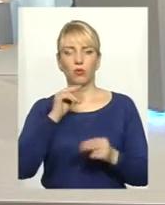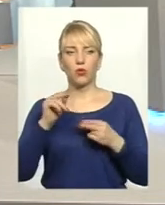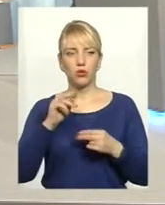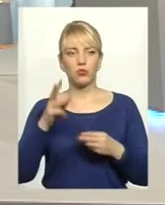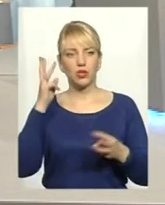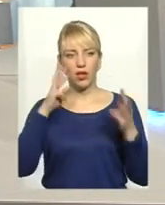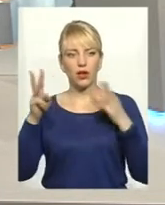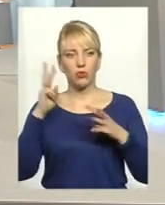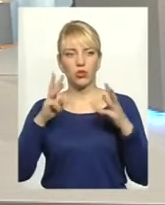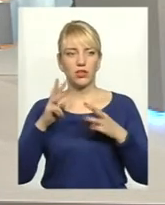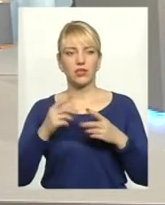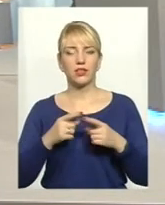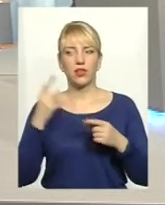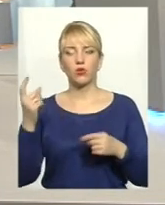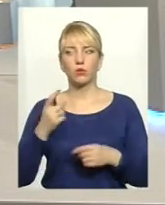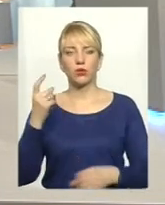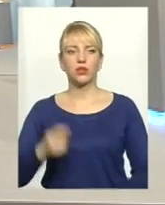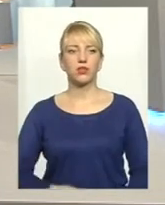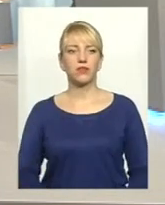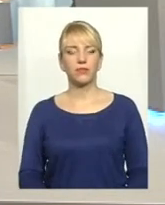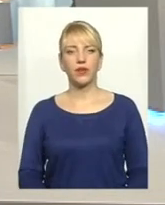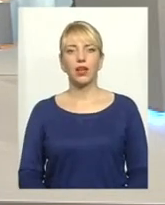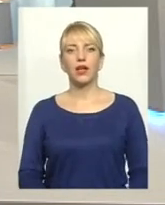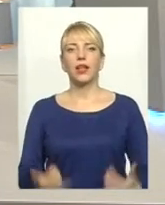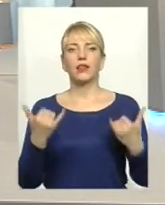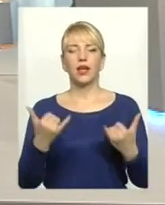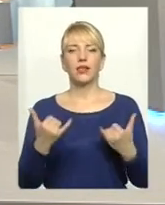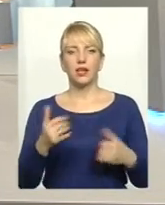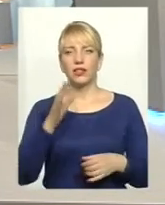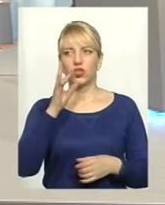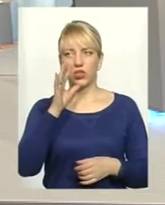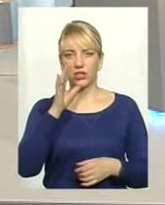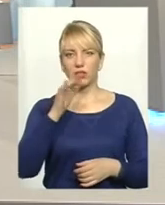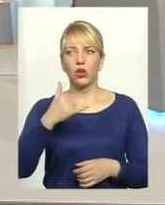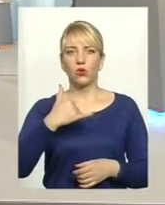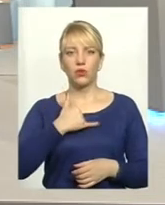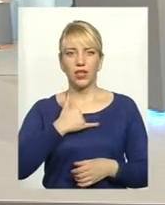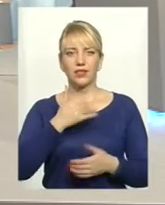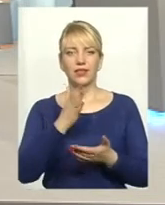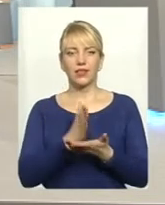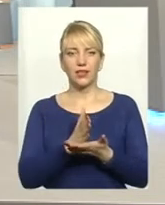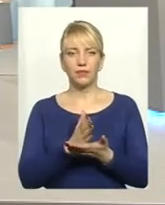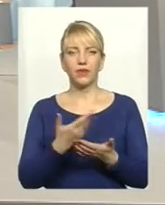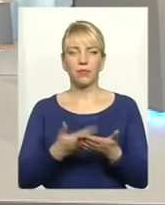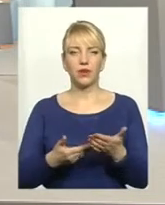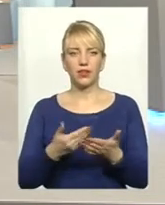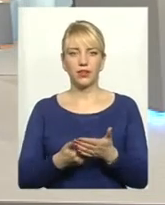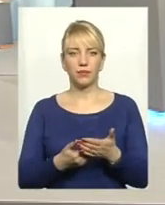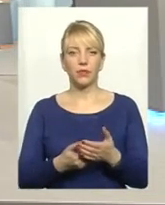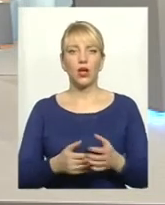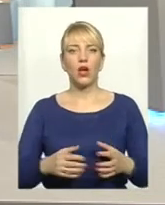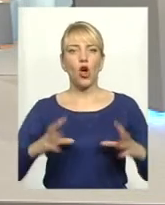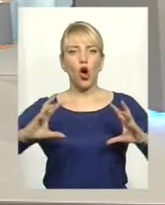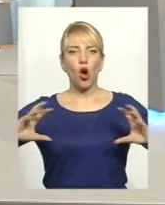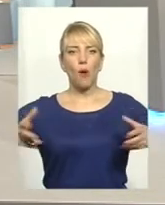модернізації господарства? На даний час в нас є, наприклад, комбайни.